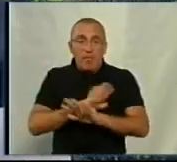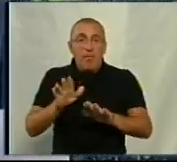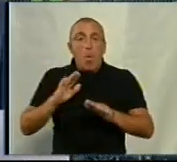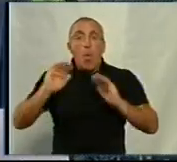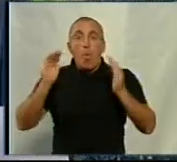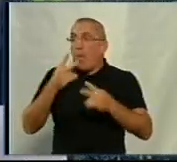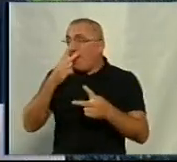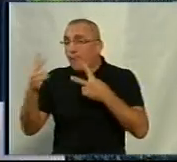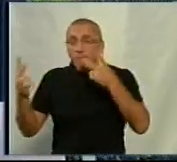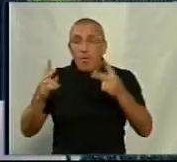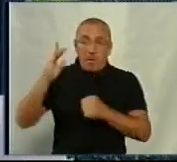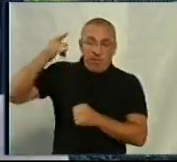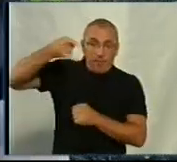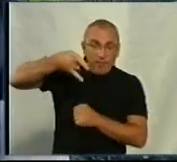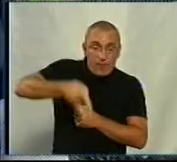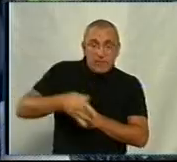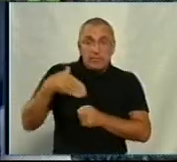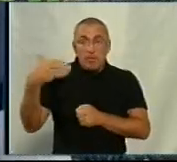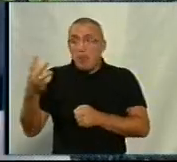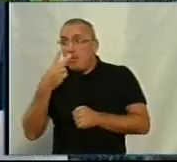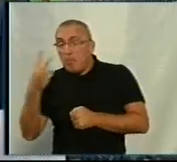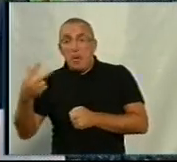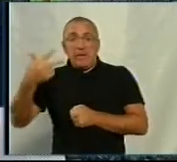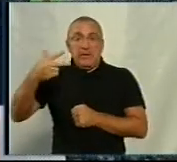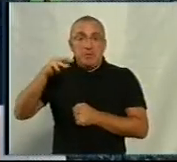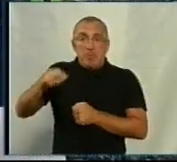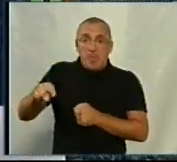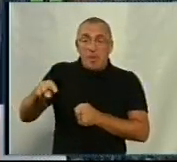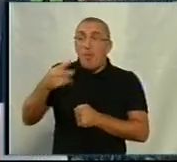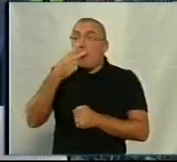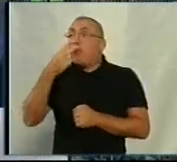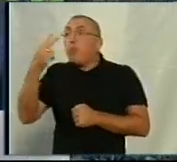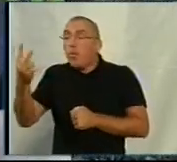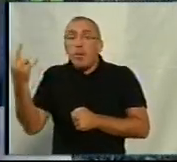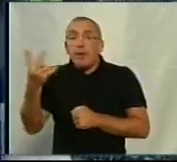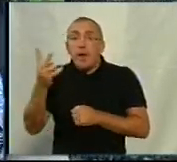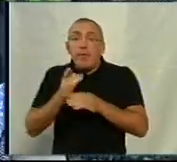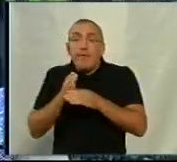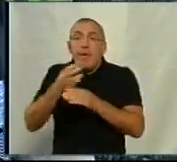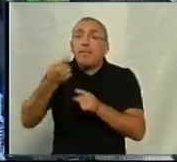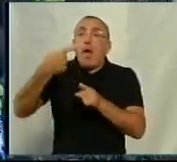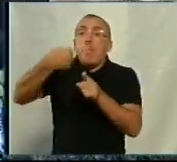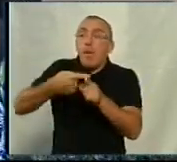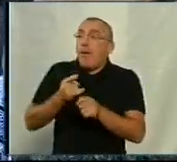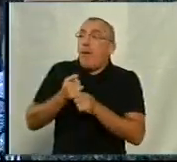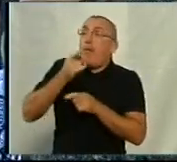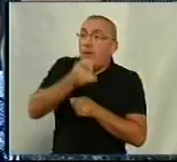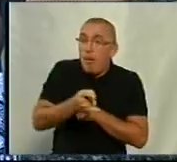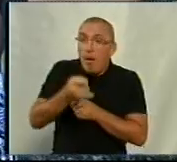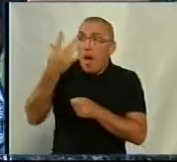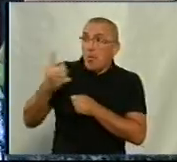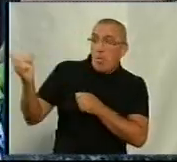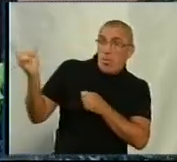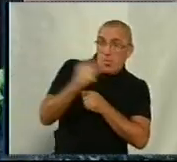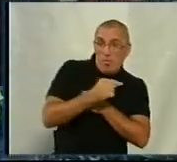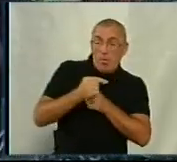видимість, якщо спускатись зверху, то з правої сторони видимість 30 метрів. Щоб побачити, то потрібно виїхати на перехрестя. А якщо машина несеться